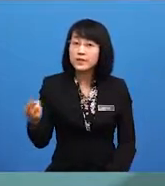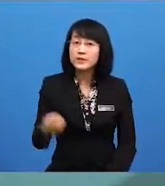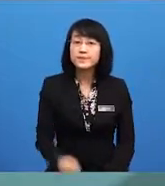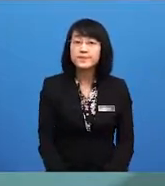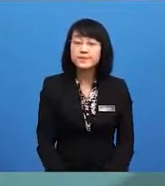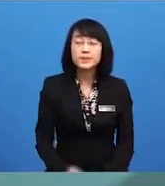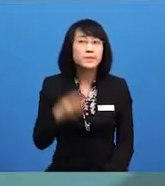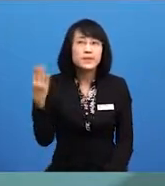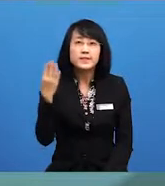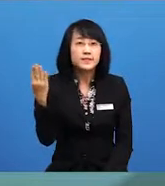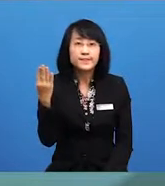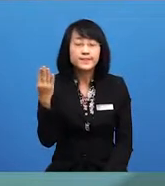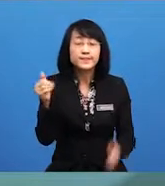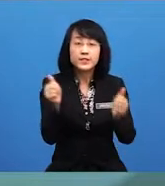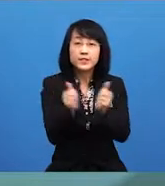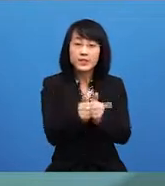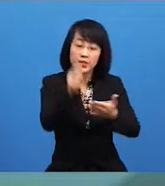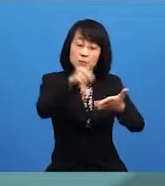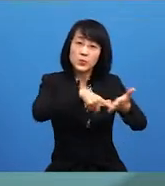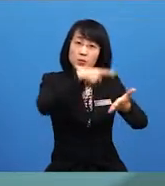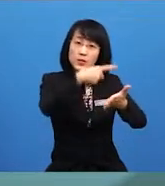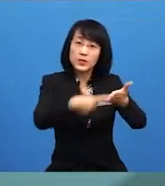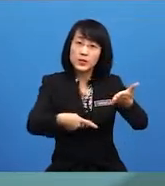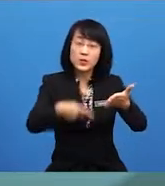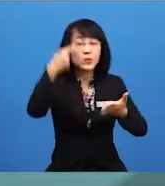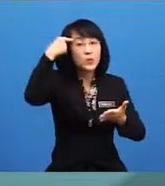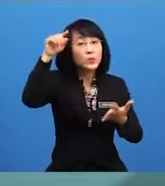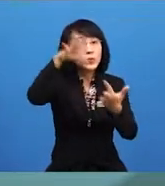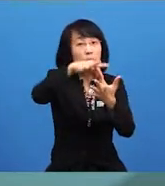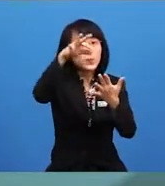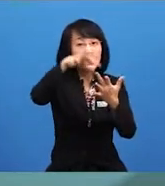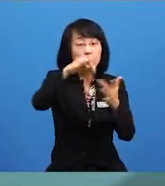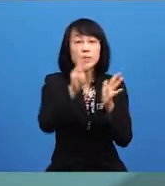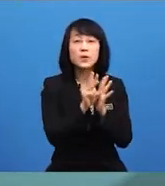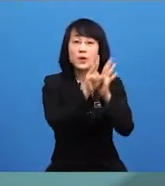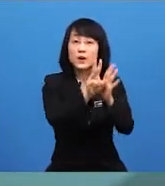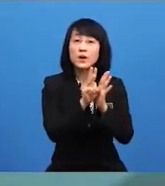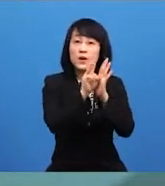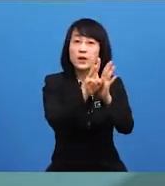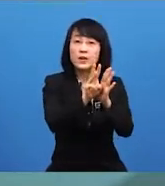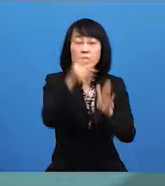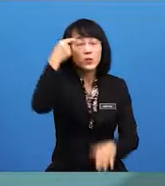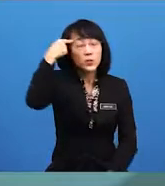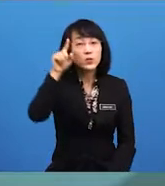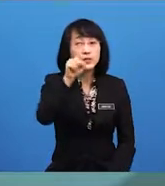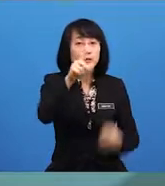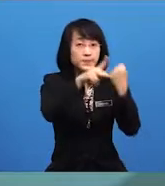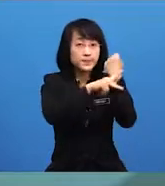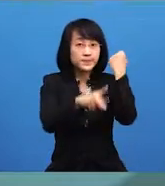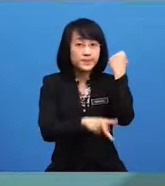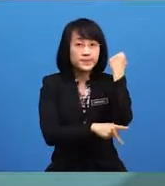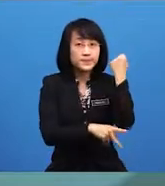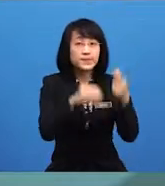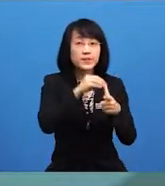lazimnya dengan undi untuk memilih wakil-wakil bagi sebuah parlimen atau